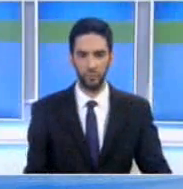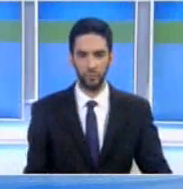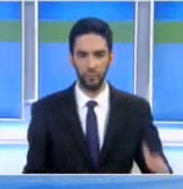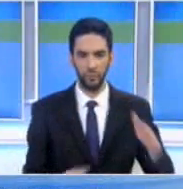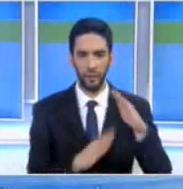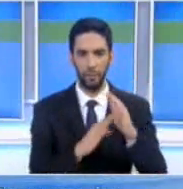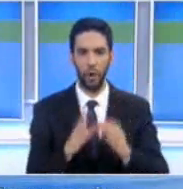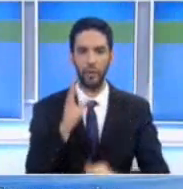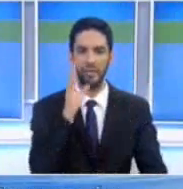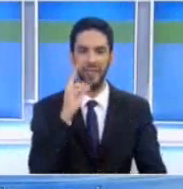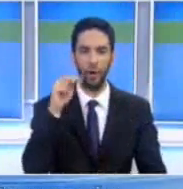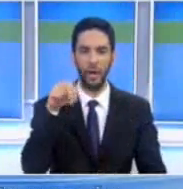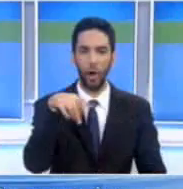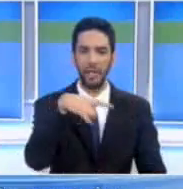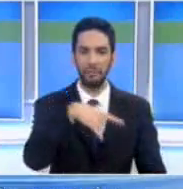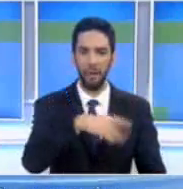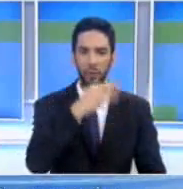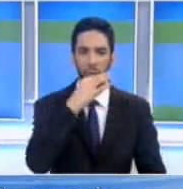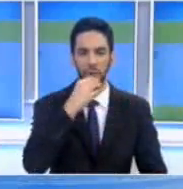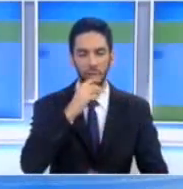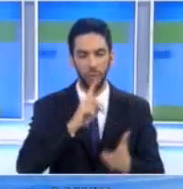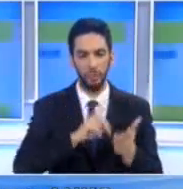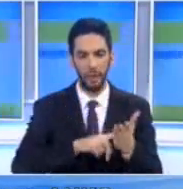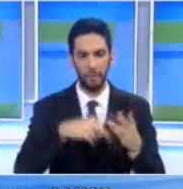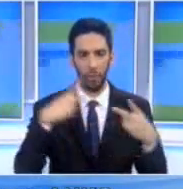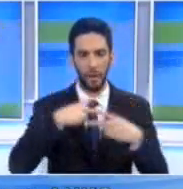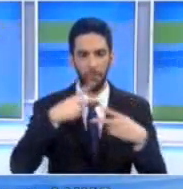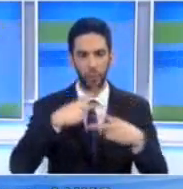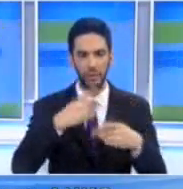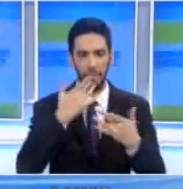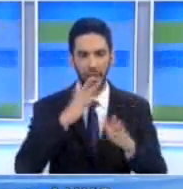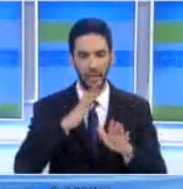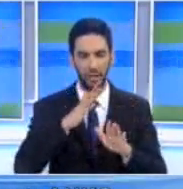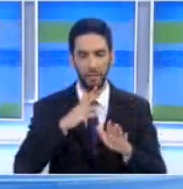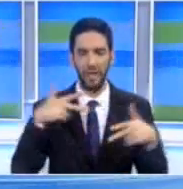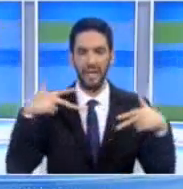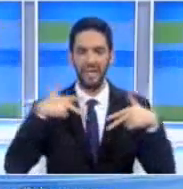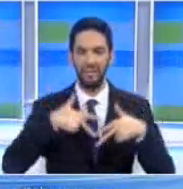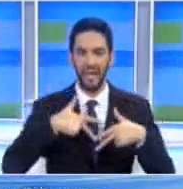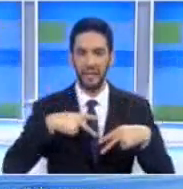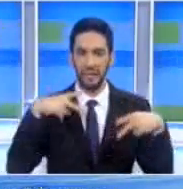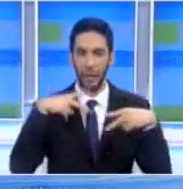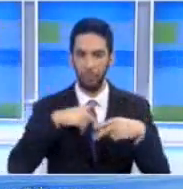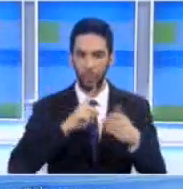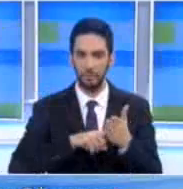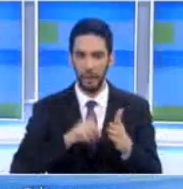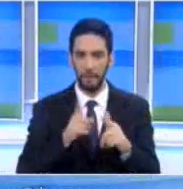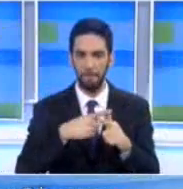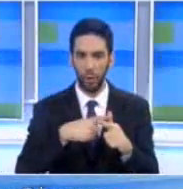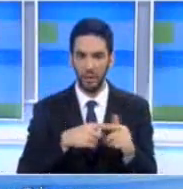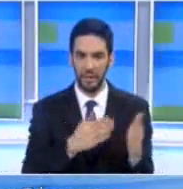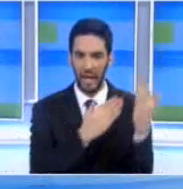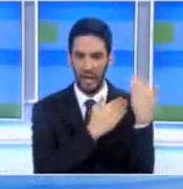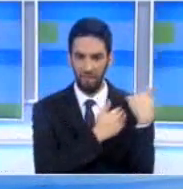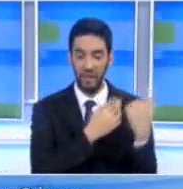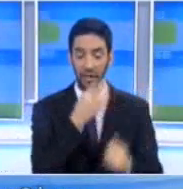Αν ήμουν υπουργός μεταφορών θα είχα ήδη παραιτηθεί ανέφερε ο πρόεδρος του Δίκο ο Νικόλος Παδόπουλος ο οποίος κάλεσε την κυβέρνηση και